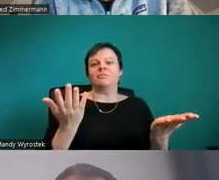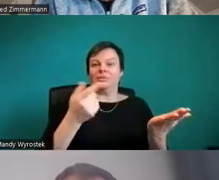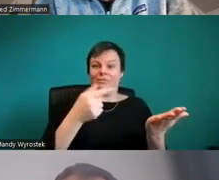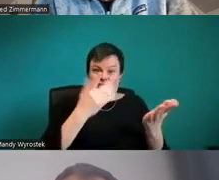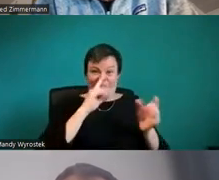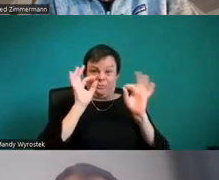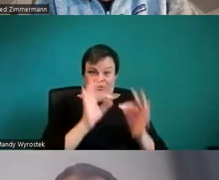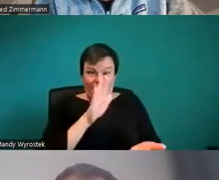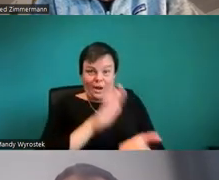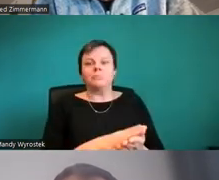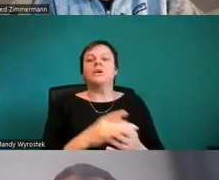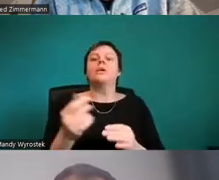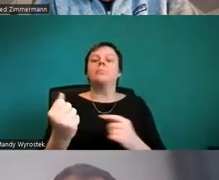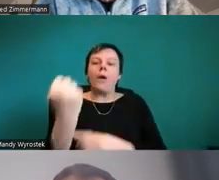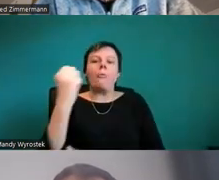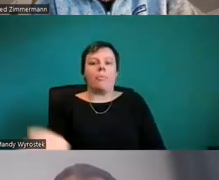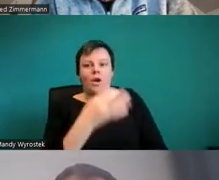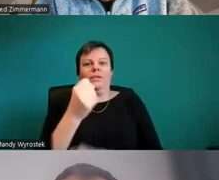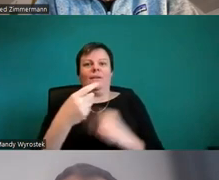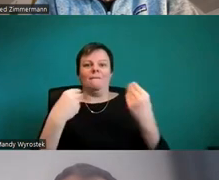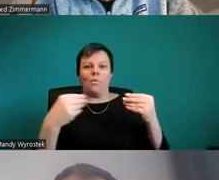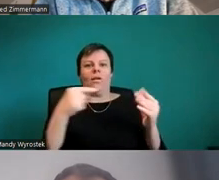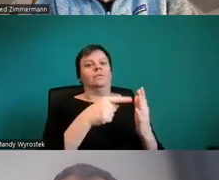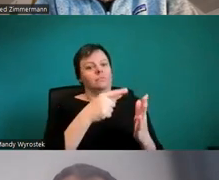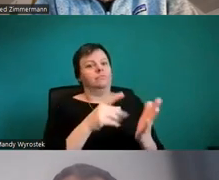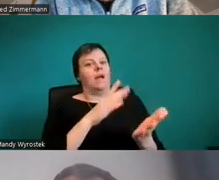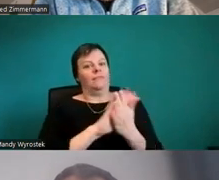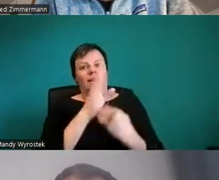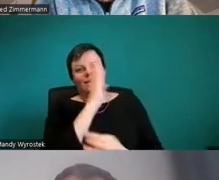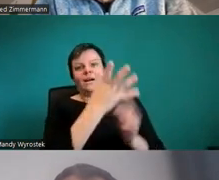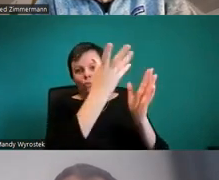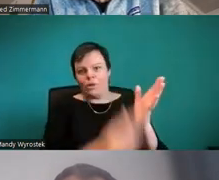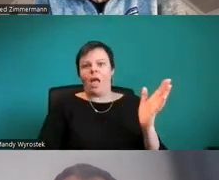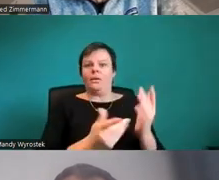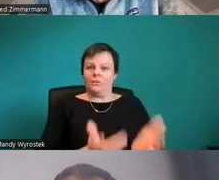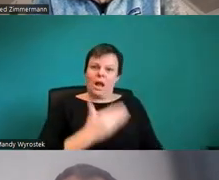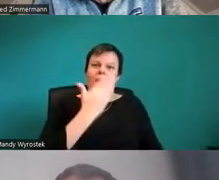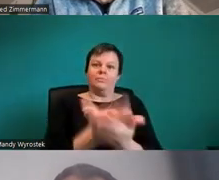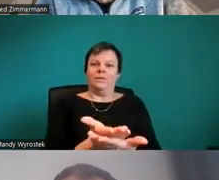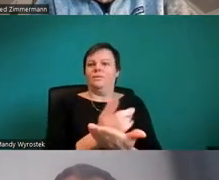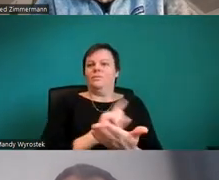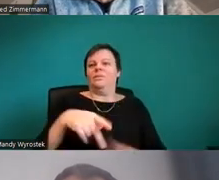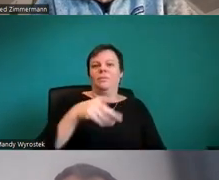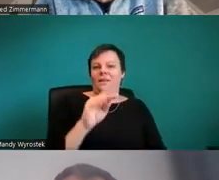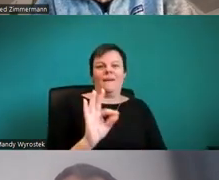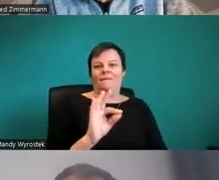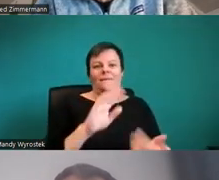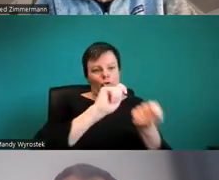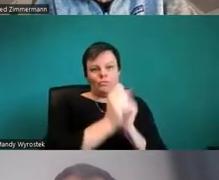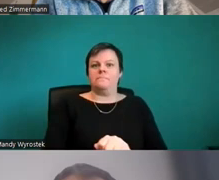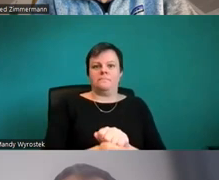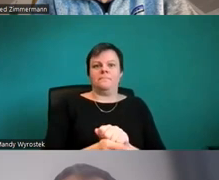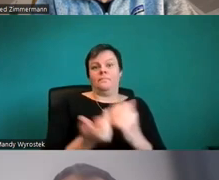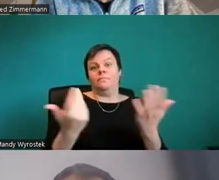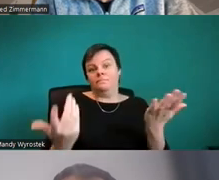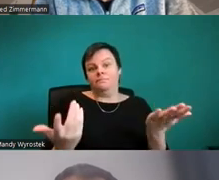eventuell dann Veränderungen dran vornehmen kann und es weiterschicken kann. Aber das ist ja auch durch rechtliche Vorschriften abgedeckt, so ein bisschen,